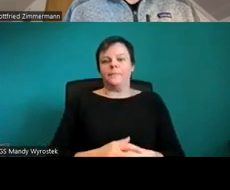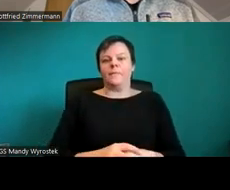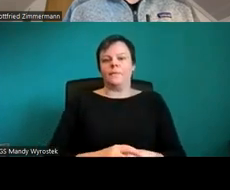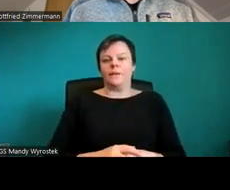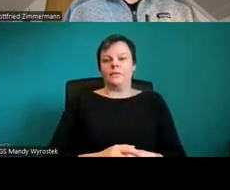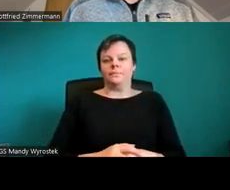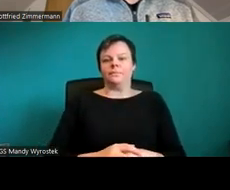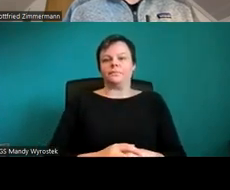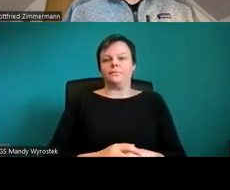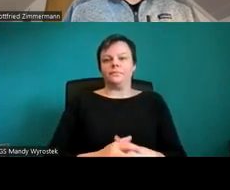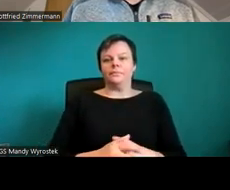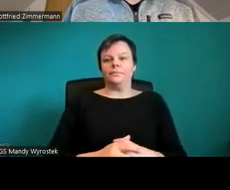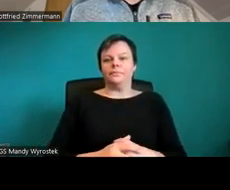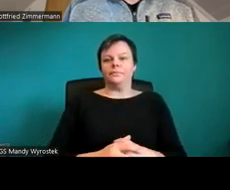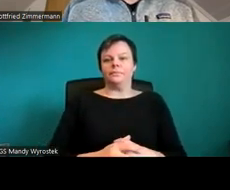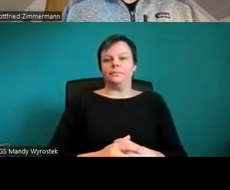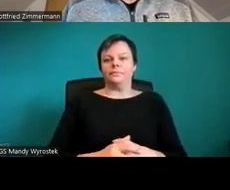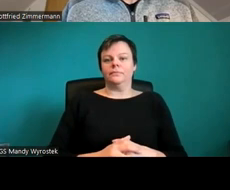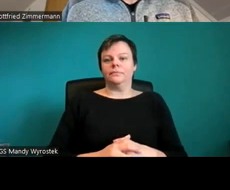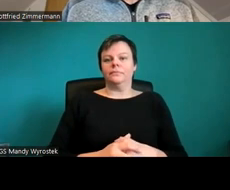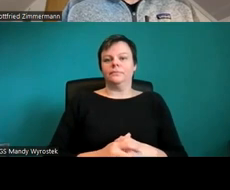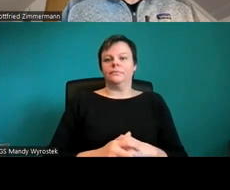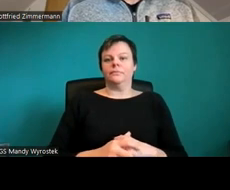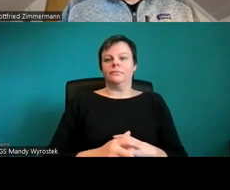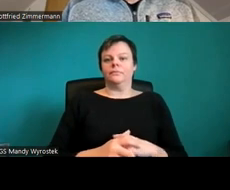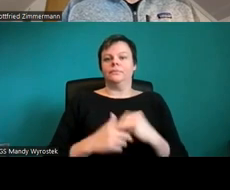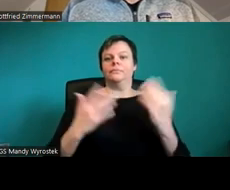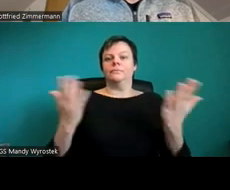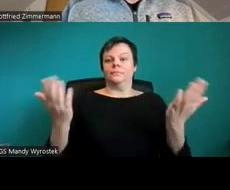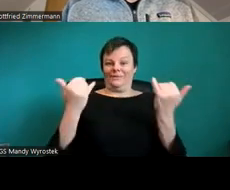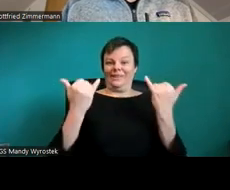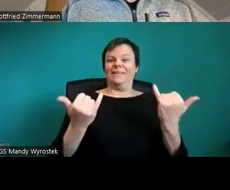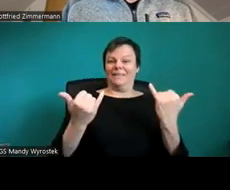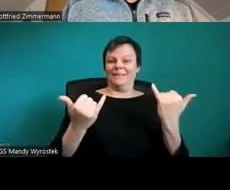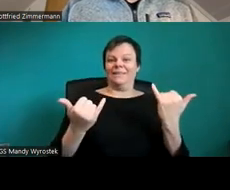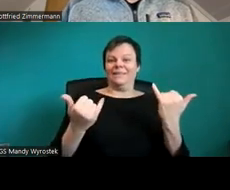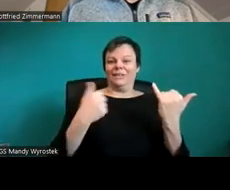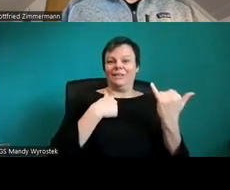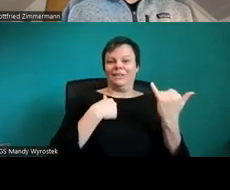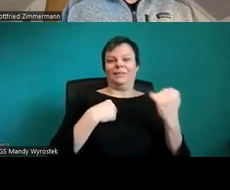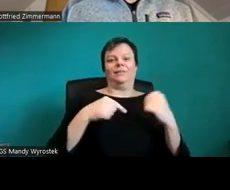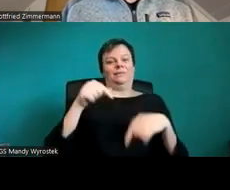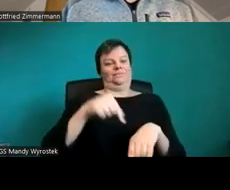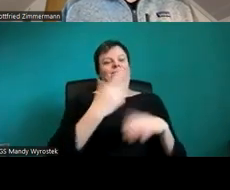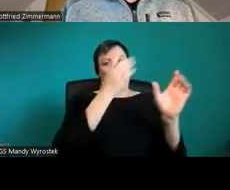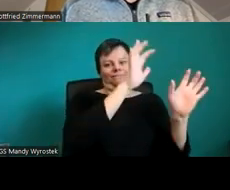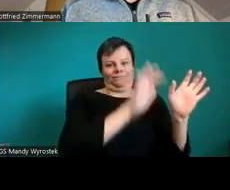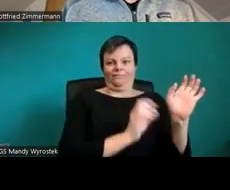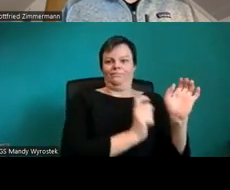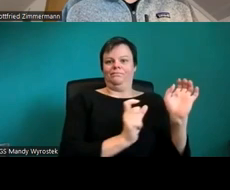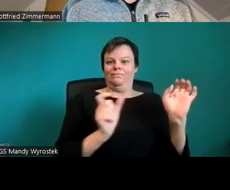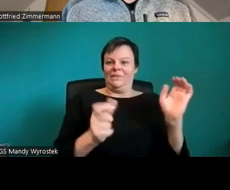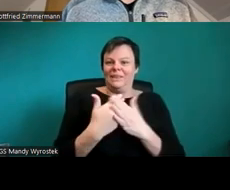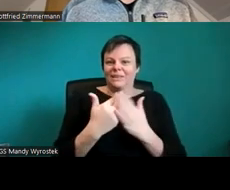Ja, jetzt bin ich auf der Ebene der Elemente, deswegen werden die nicht vorgelesen. Ich gehe jetzt eine Ebene runter. Ich lasse mir die